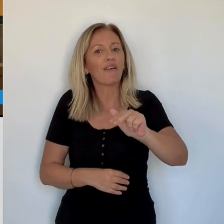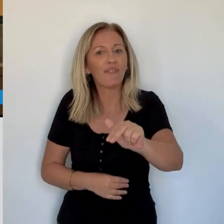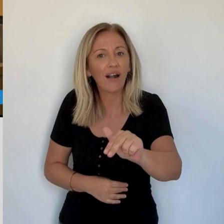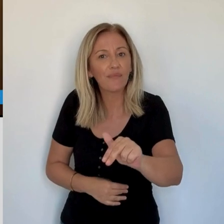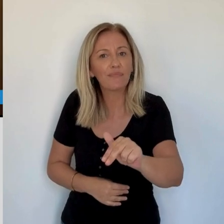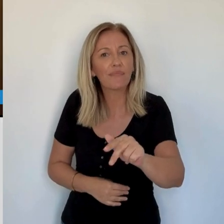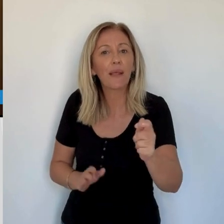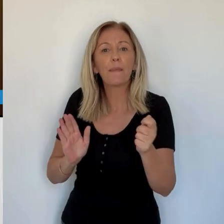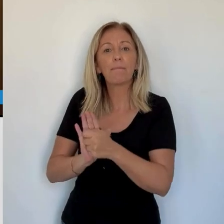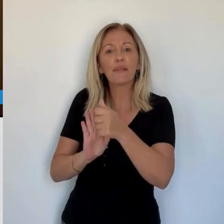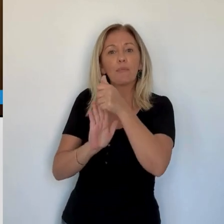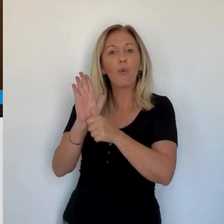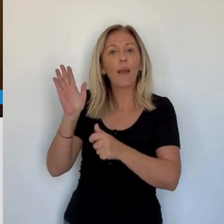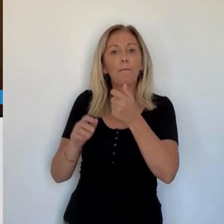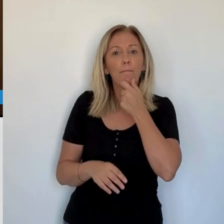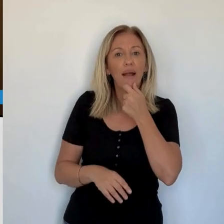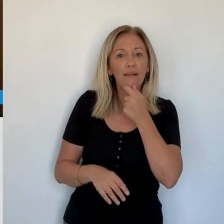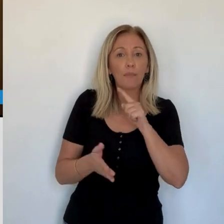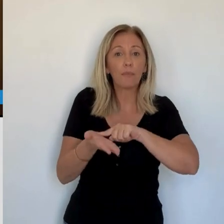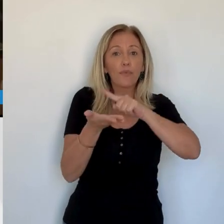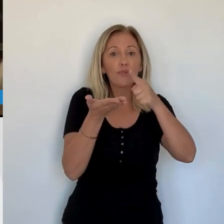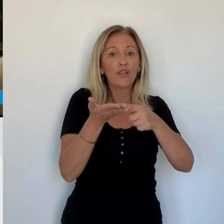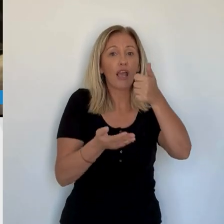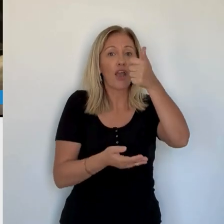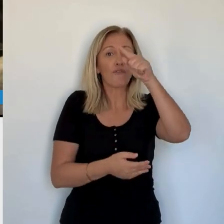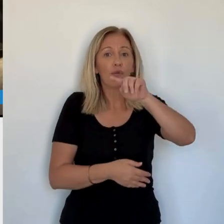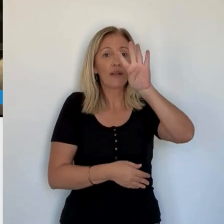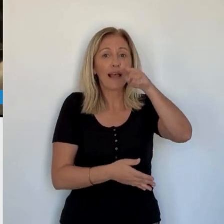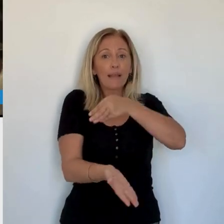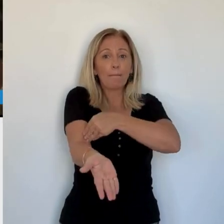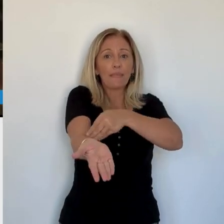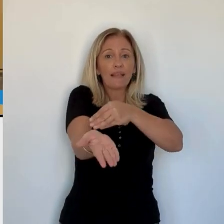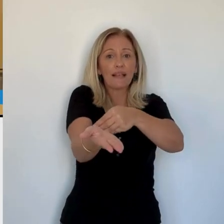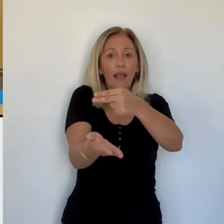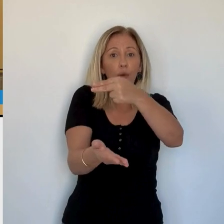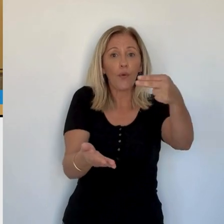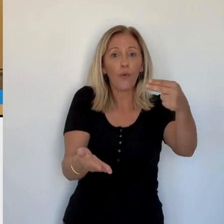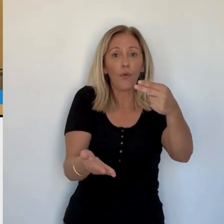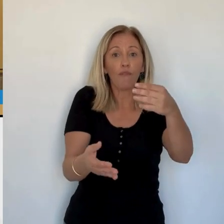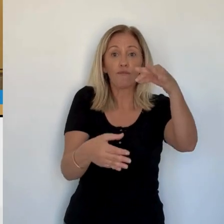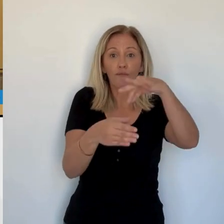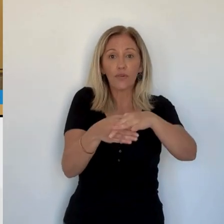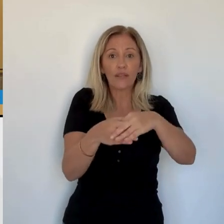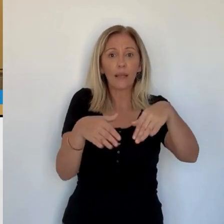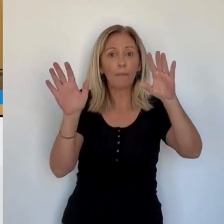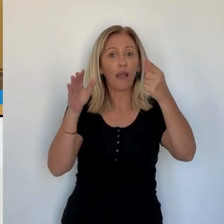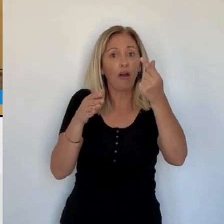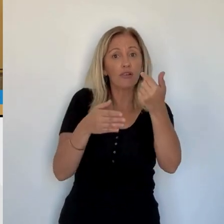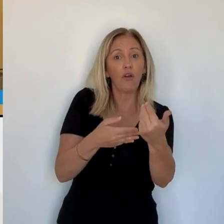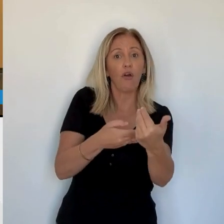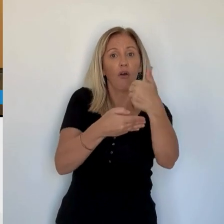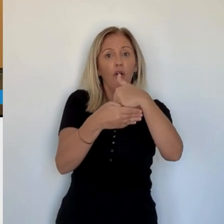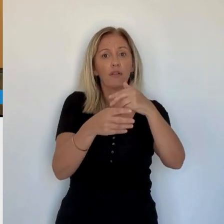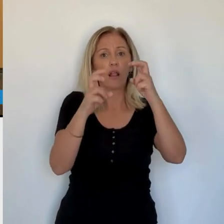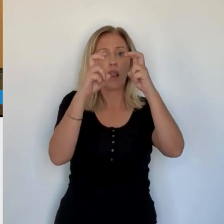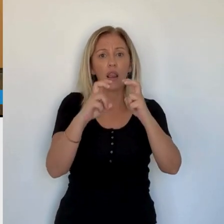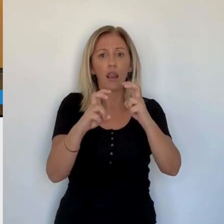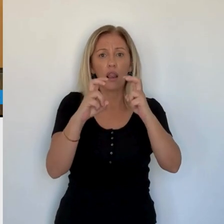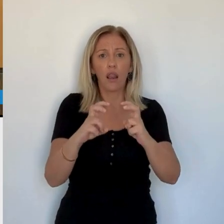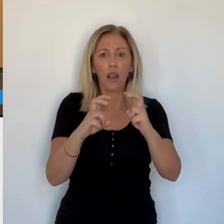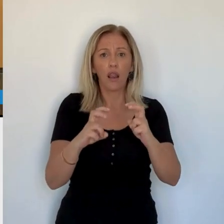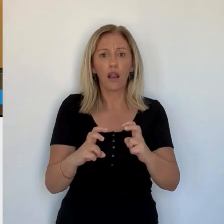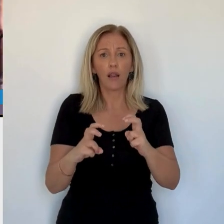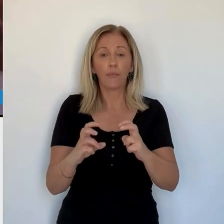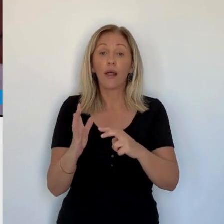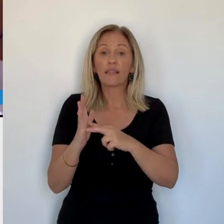primitif d'un montant de 1,4 milliard d'euros a révélé des recettes en baisse. Les droits de mutation à titre onéreux, autrement dit la fiscalité sur les